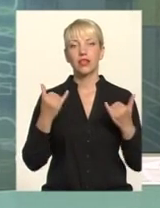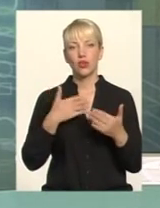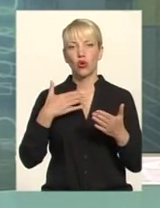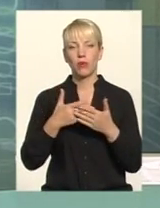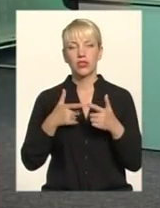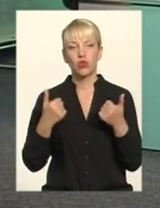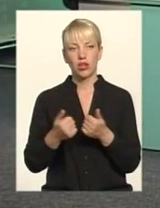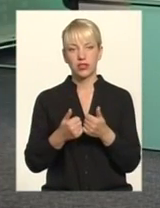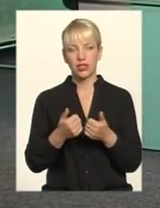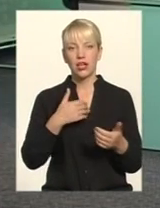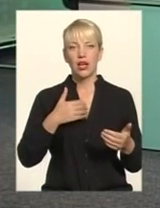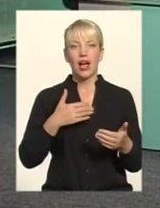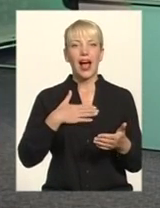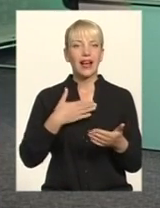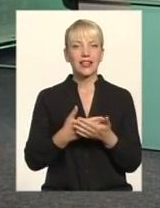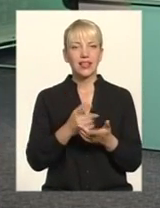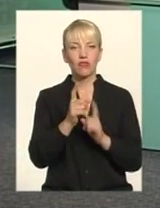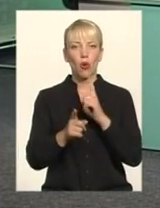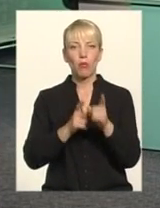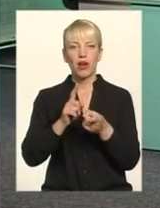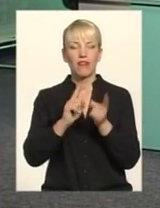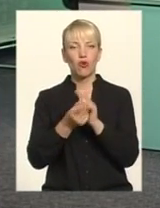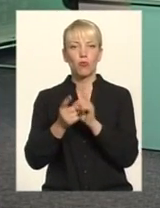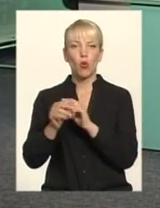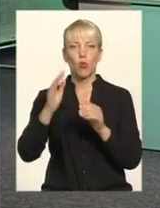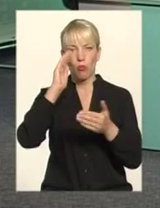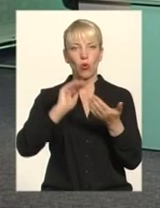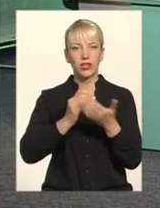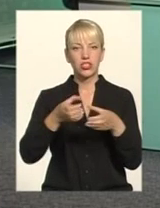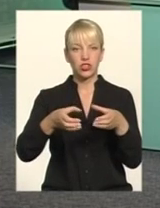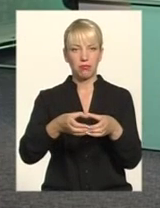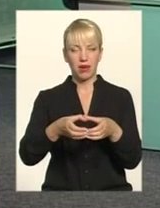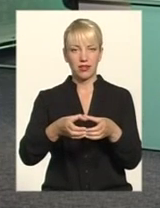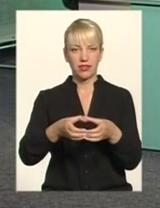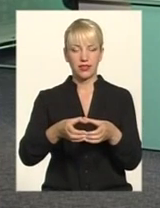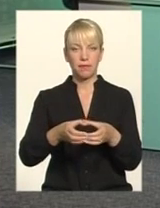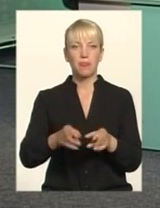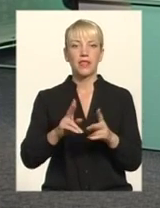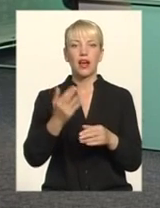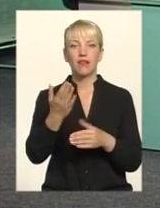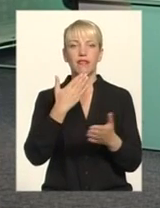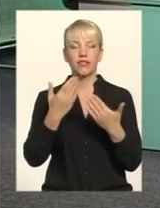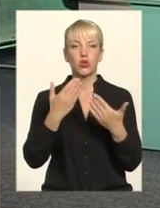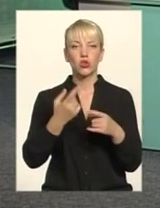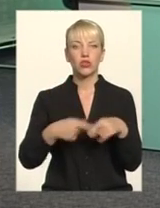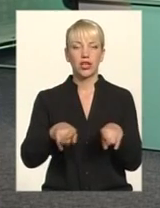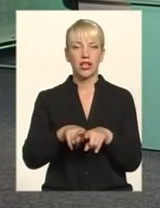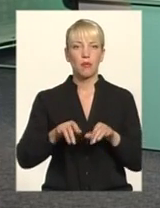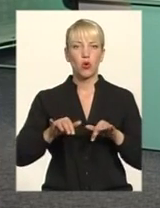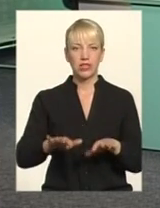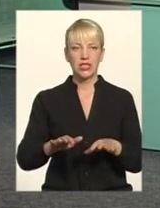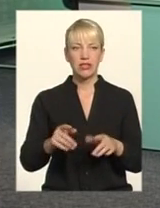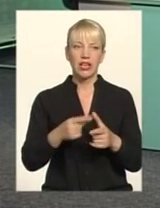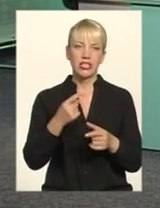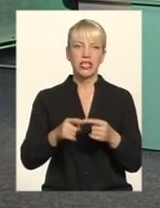переформатовуються в політичні партії Як ви ставитесь до таких процесів? І